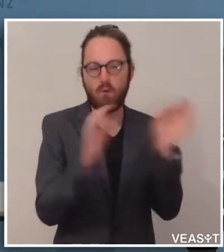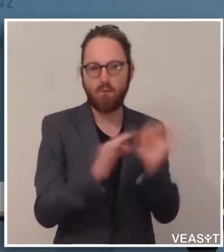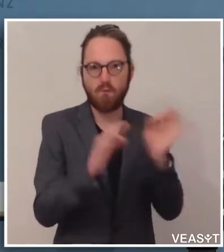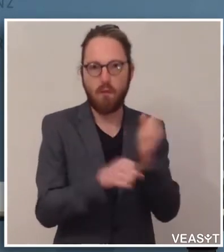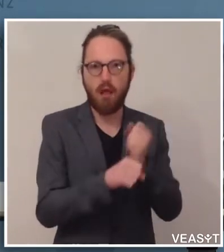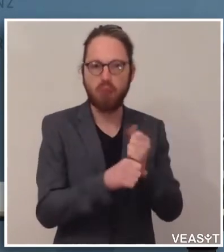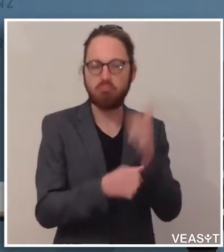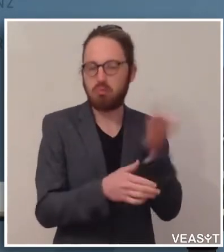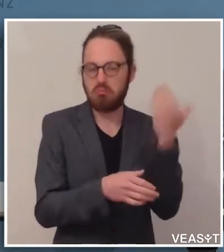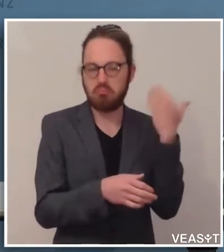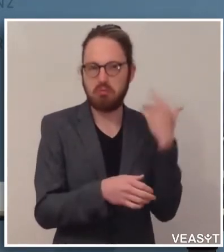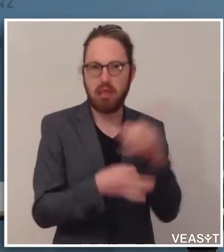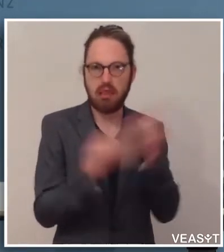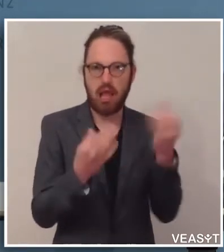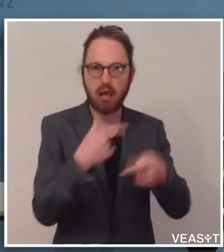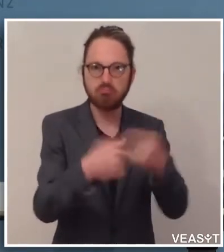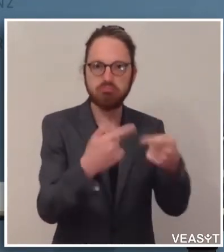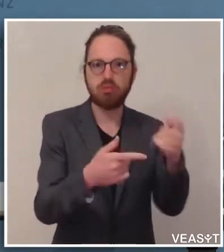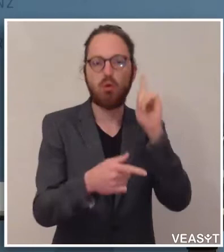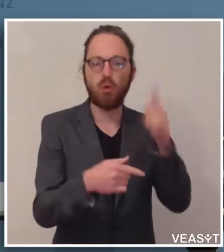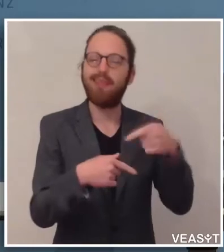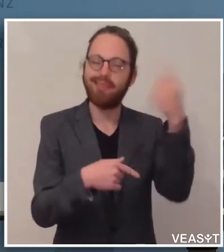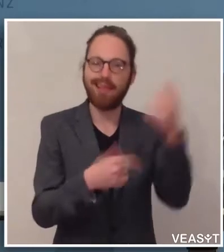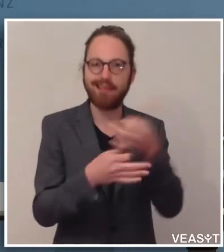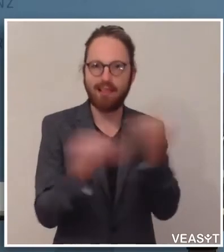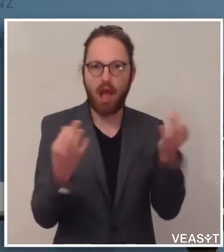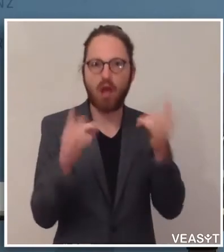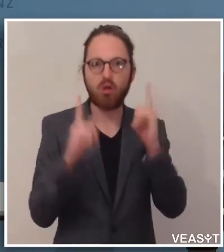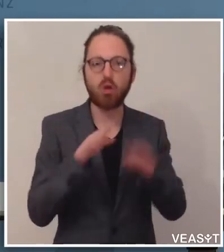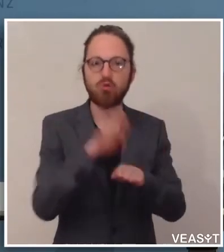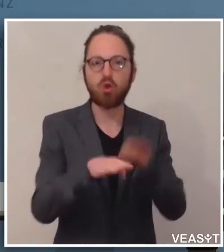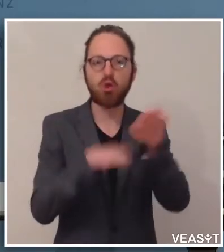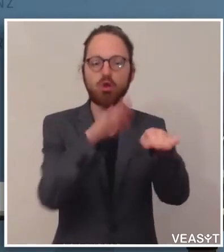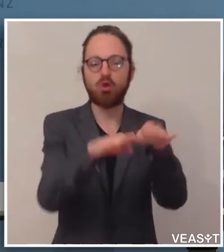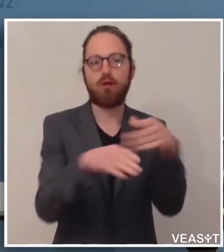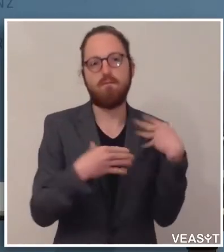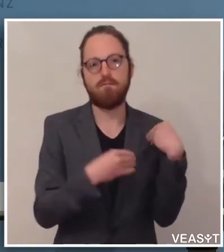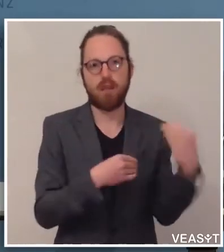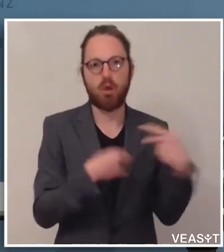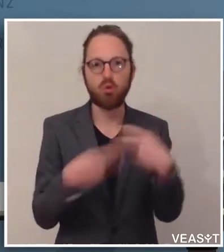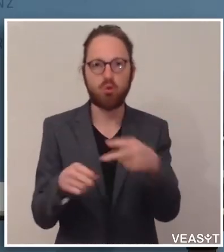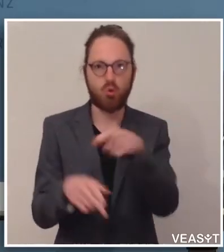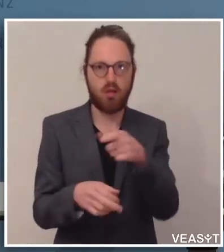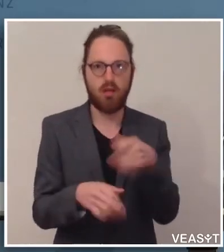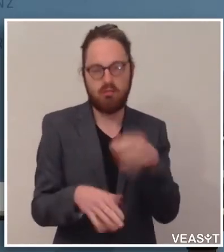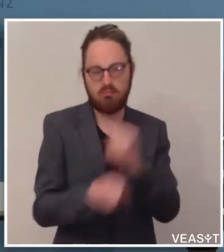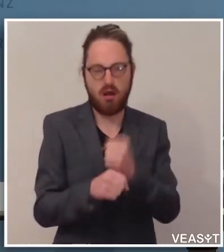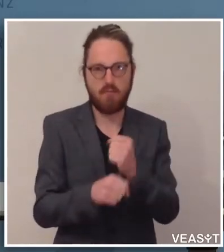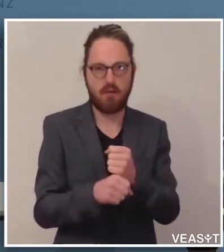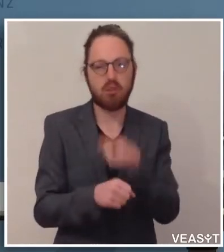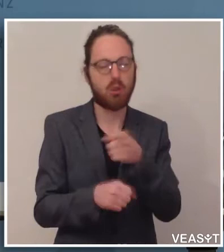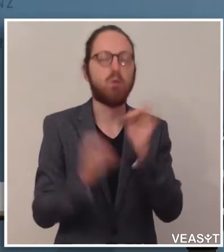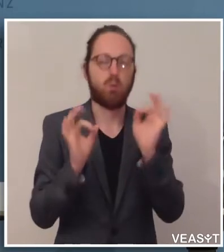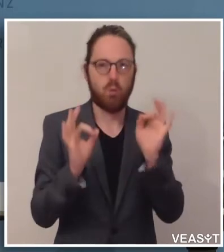nächsten Tagen Schritt für Schritt eben auch mit der Aufnahme dieser Tätigkeiten wieder begonnen werden. Und das ist absolut die gute Nachricht. Also die